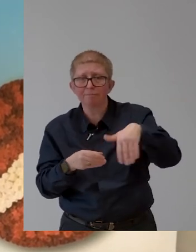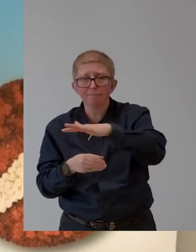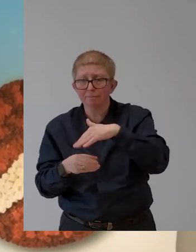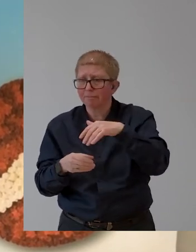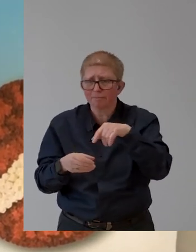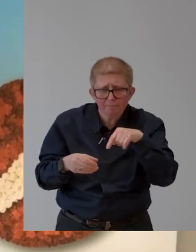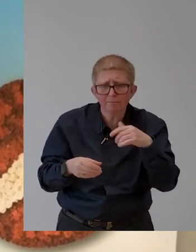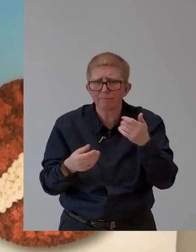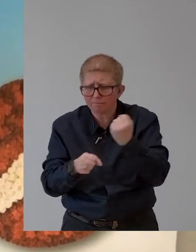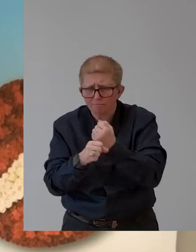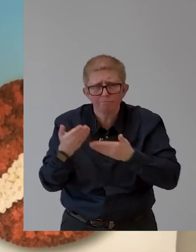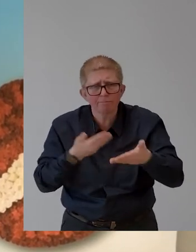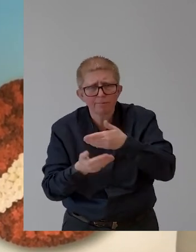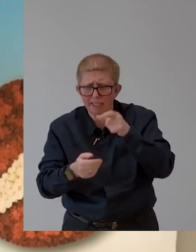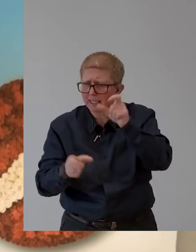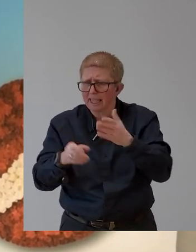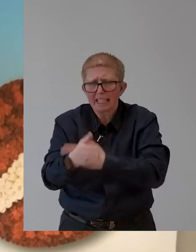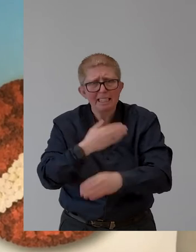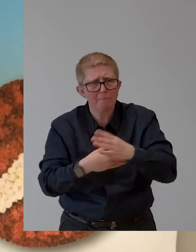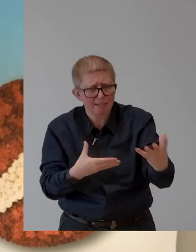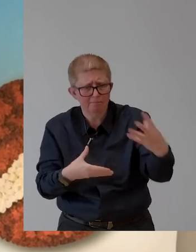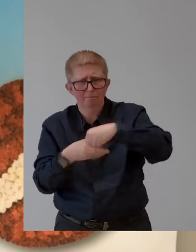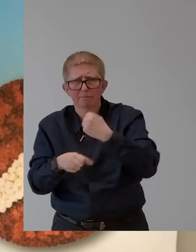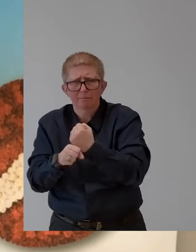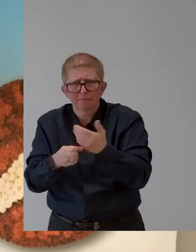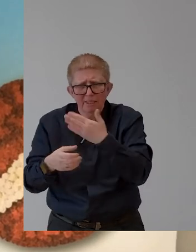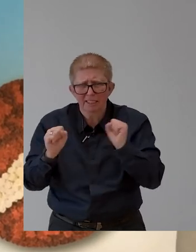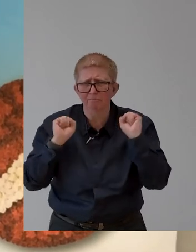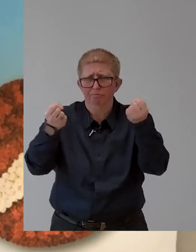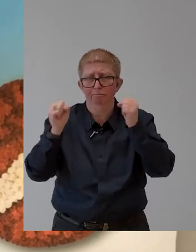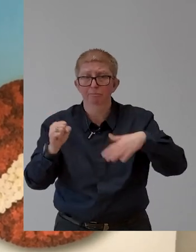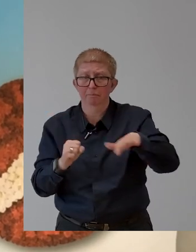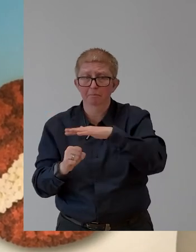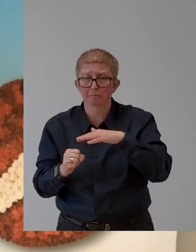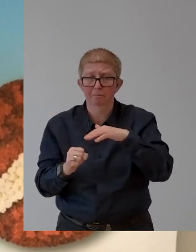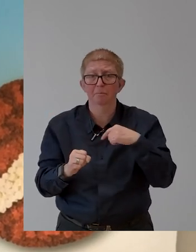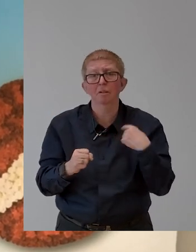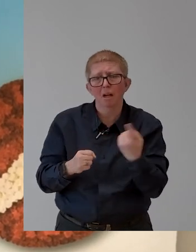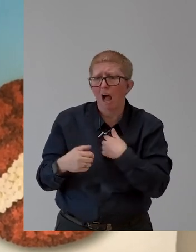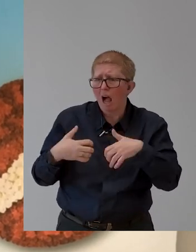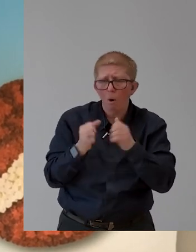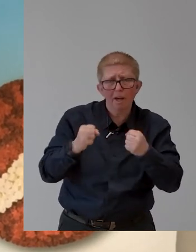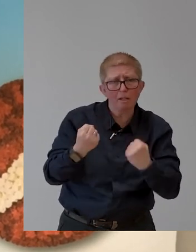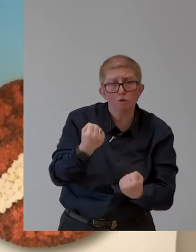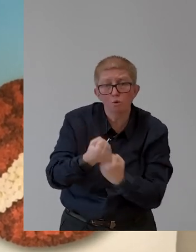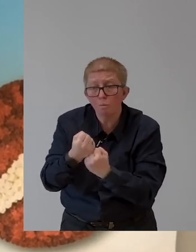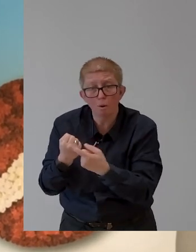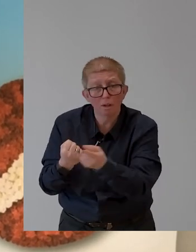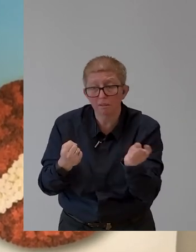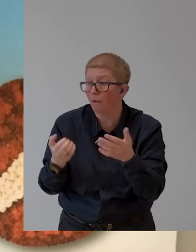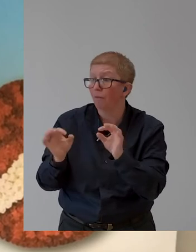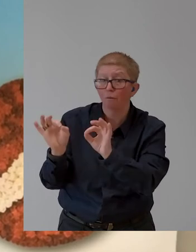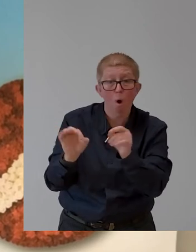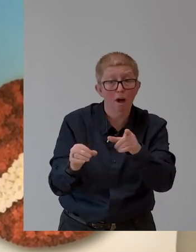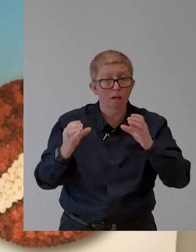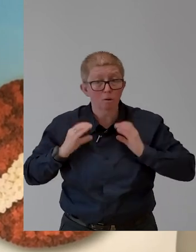the best possible support for them, its customers. And we are absolutely, I